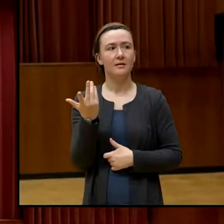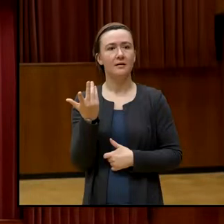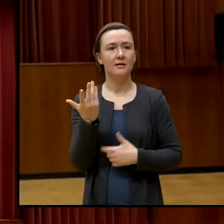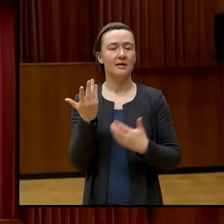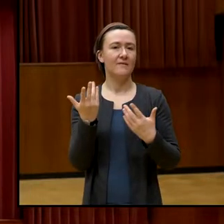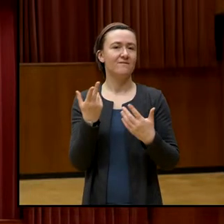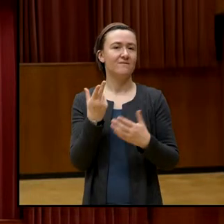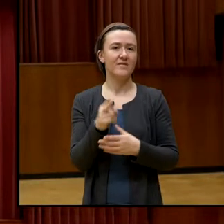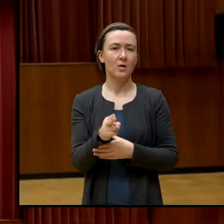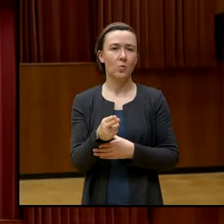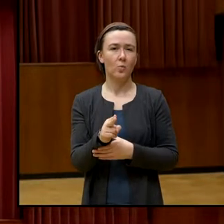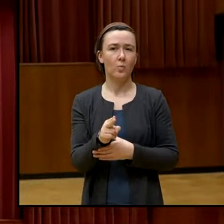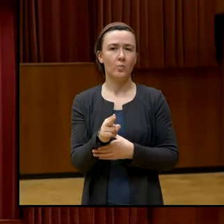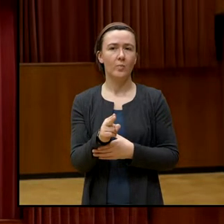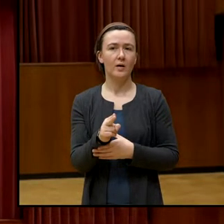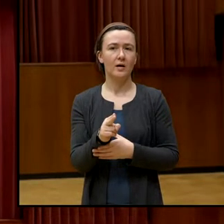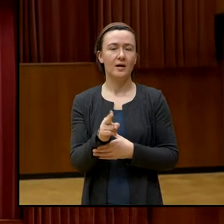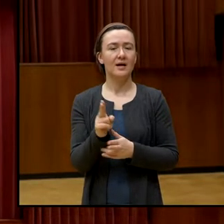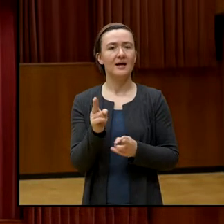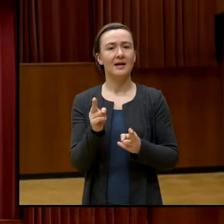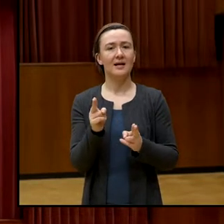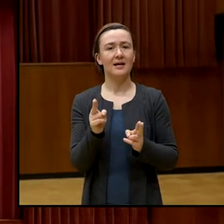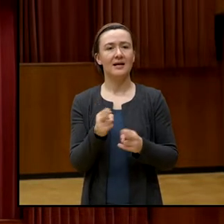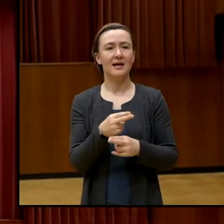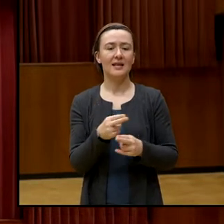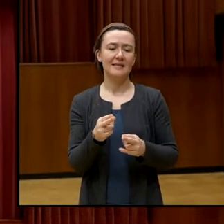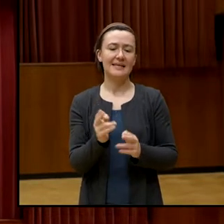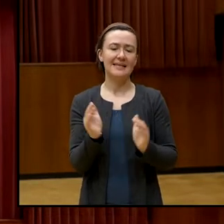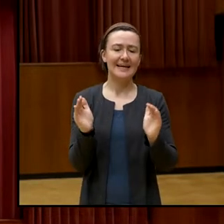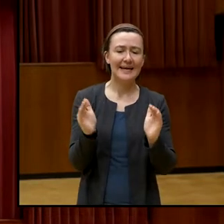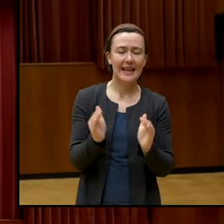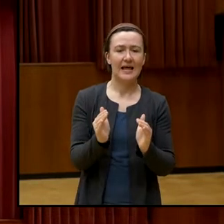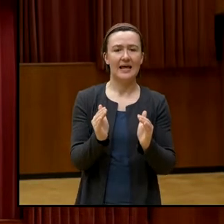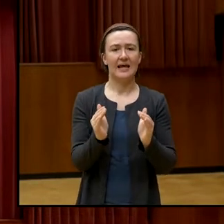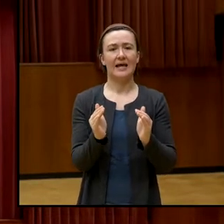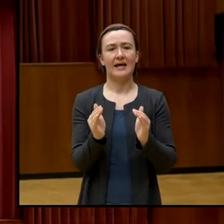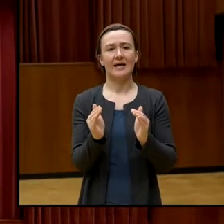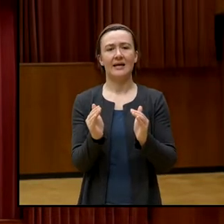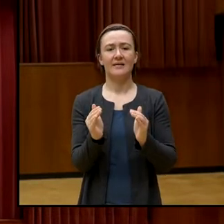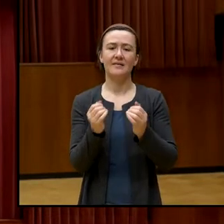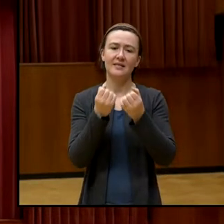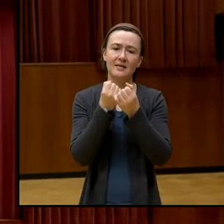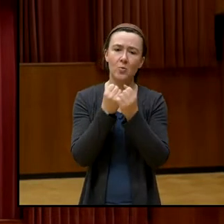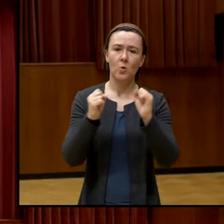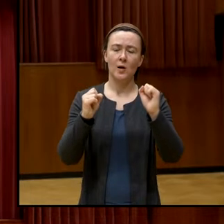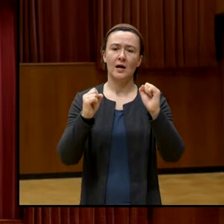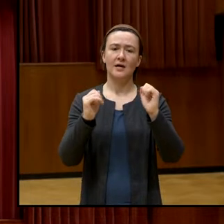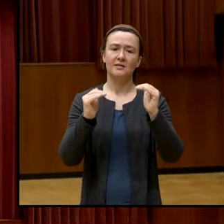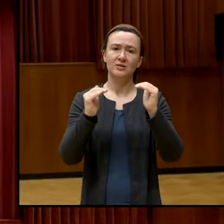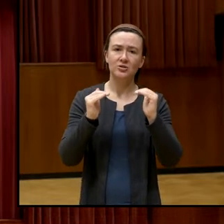eben in so einem kleineren demokratischen niederschwelligen